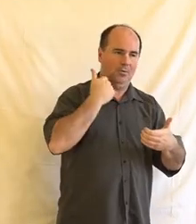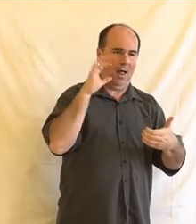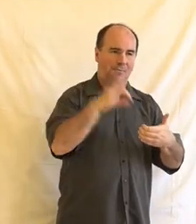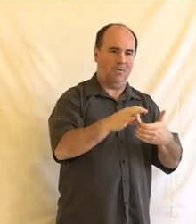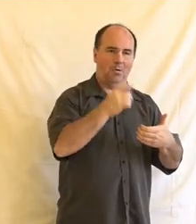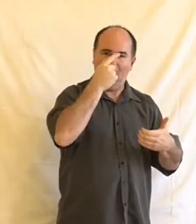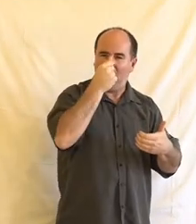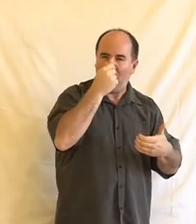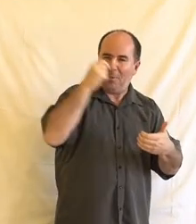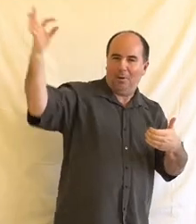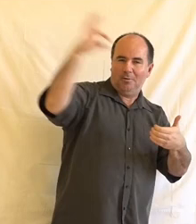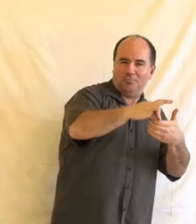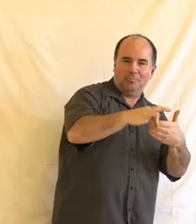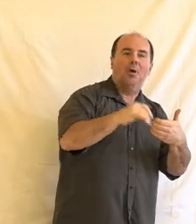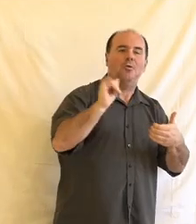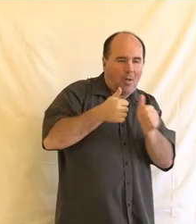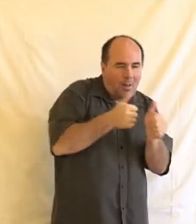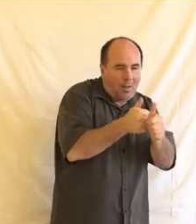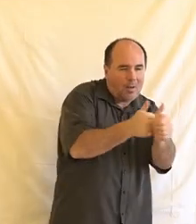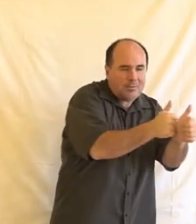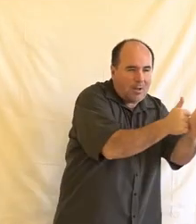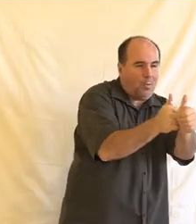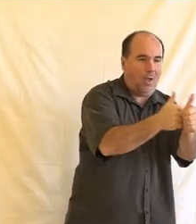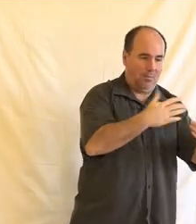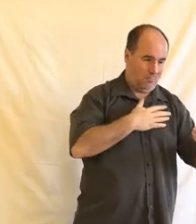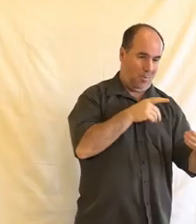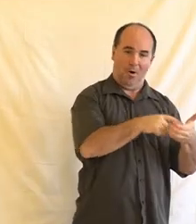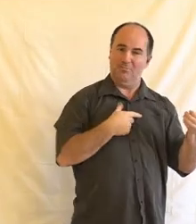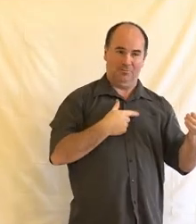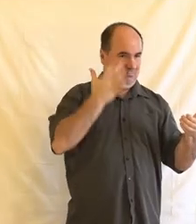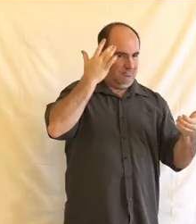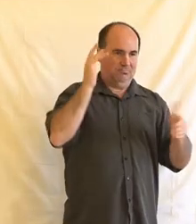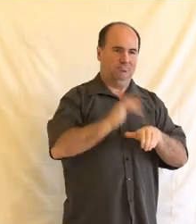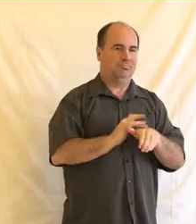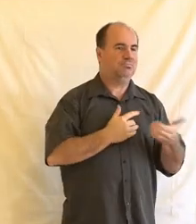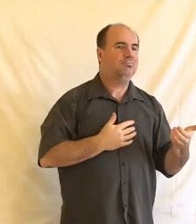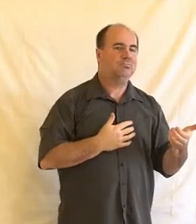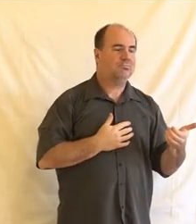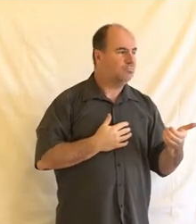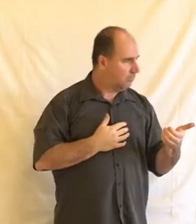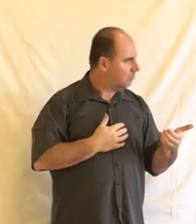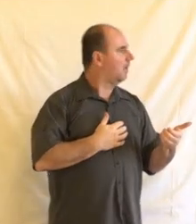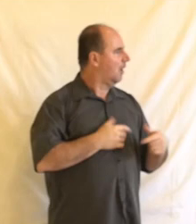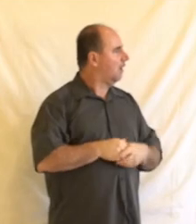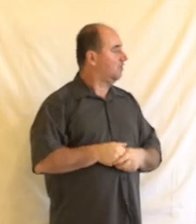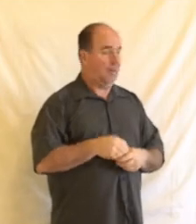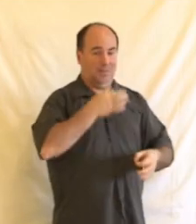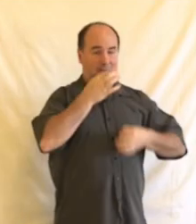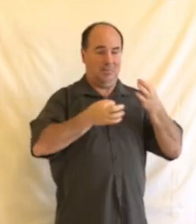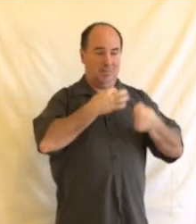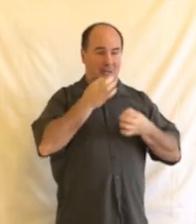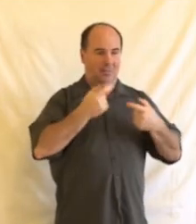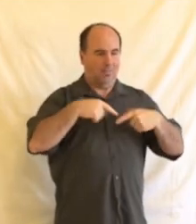šmírování, jak se říkalo, dělají mobilní operátoři. V zásadě nikdo nerozumí tomu, že tu úroveň dat, která byla potřeba pro to